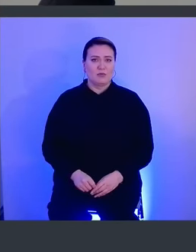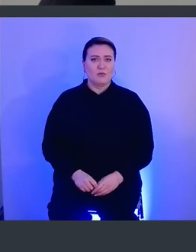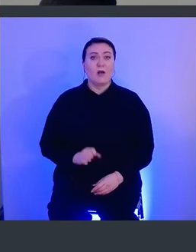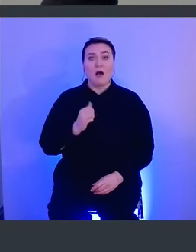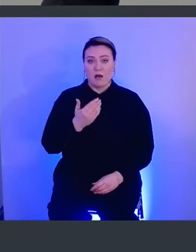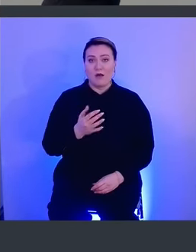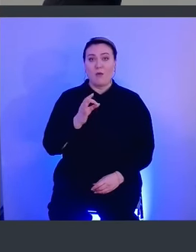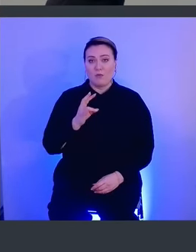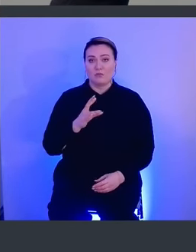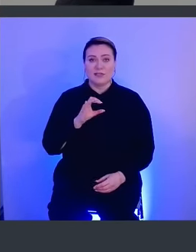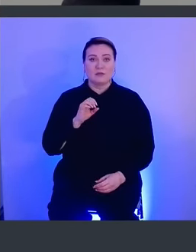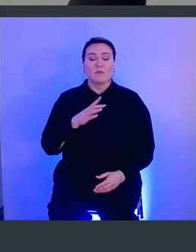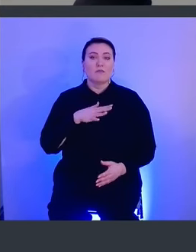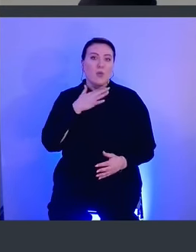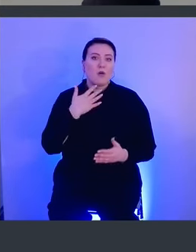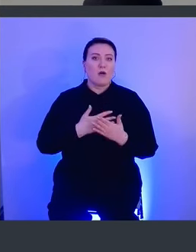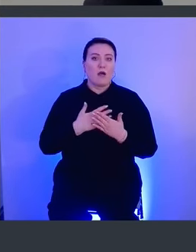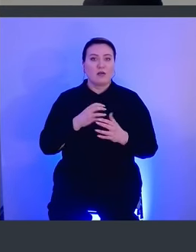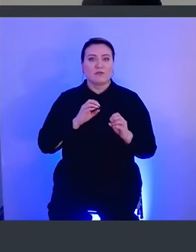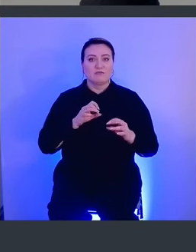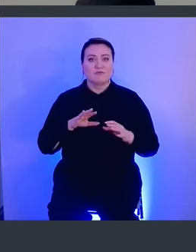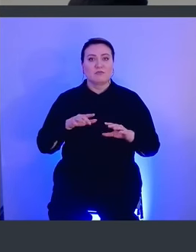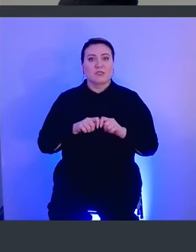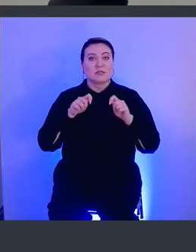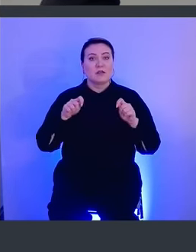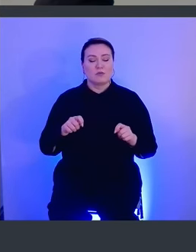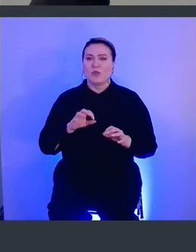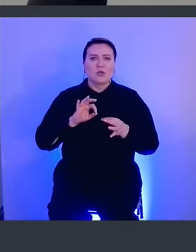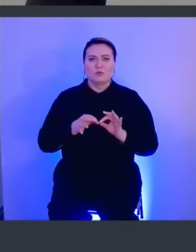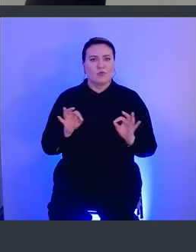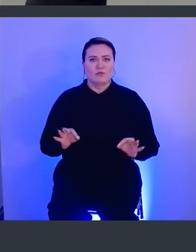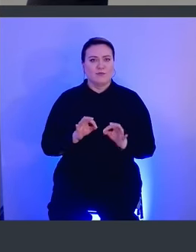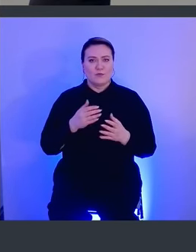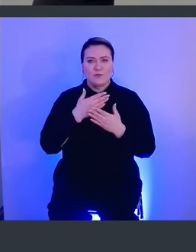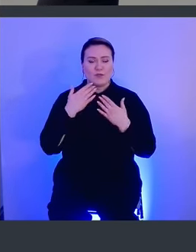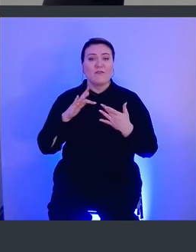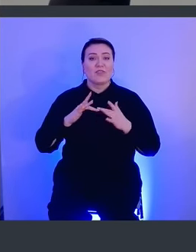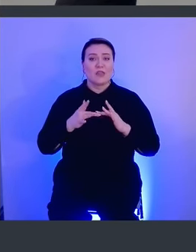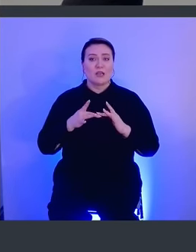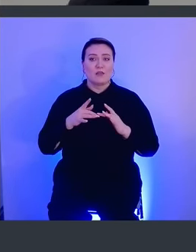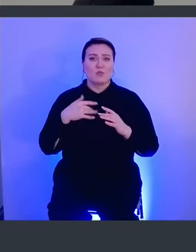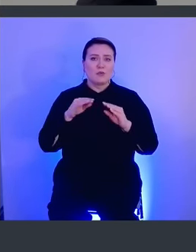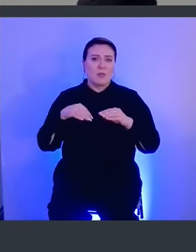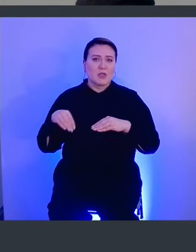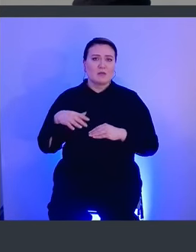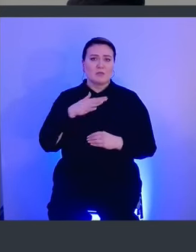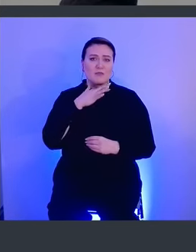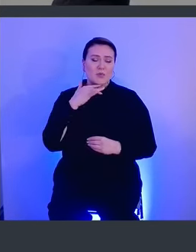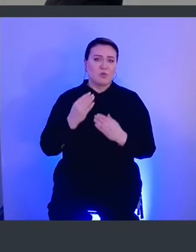он очень много активности создает. Ничего сложного. То есть, в интернете дописано уже довольно